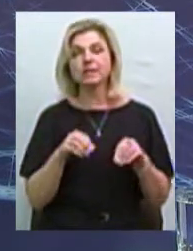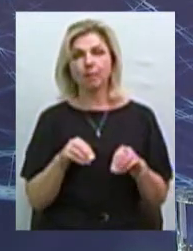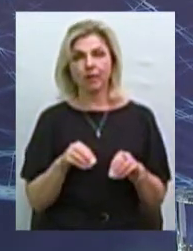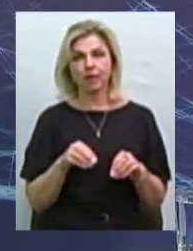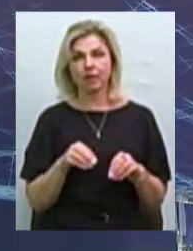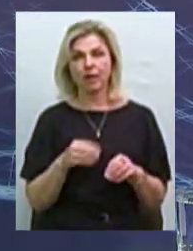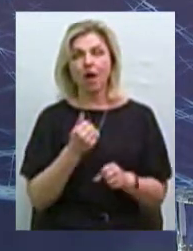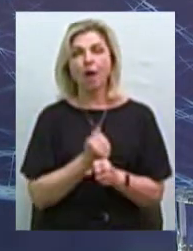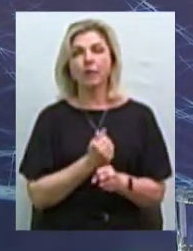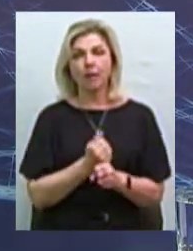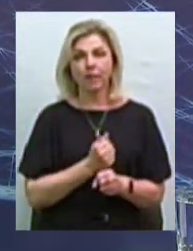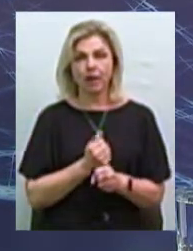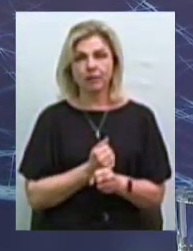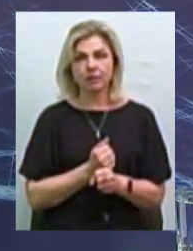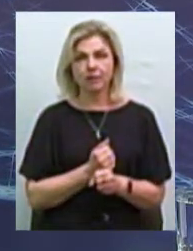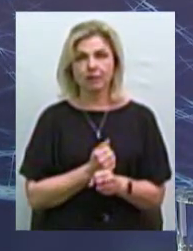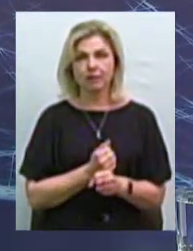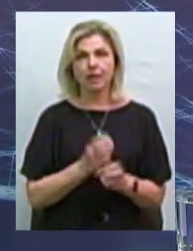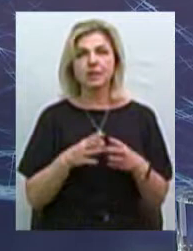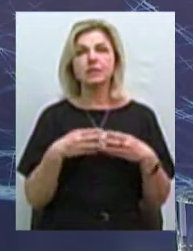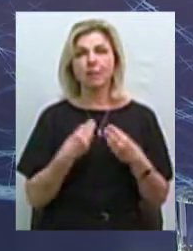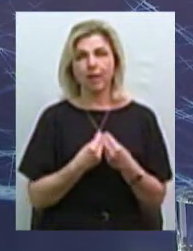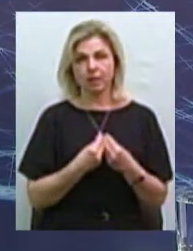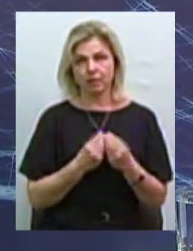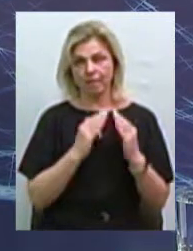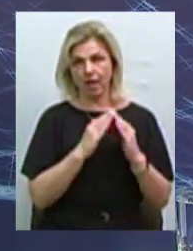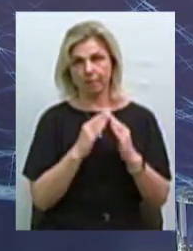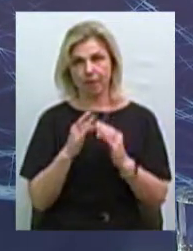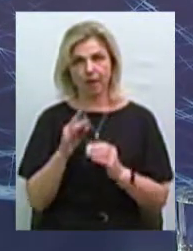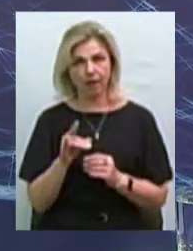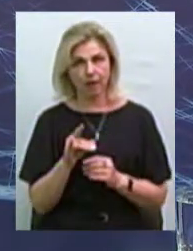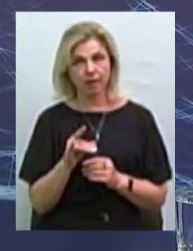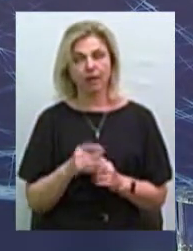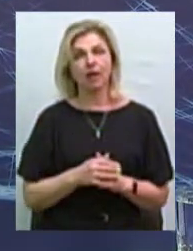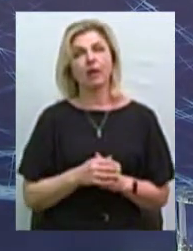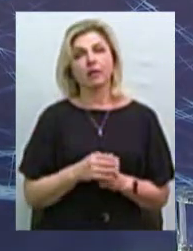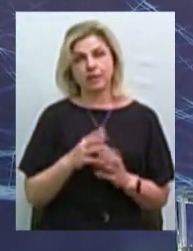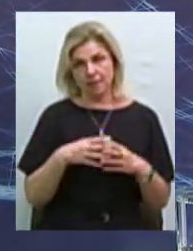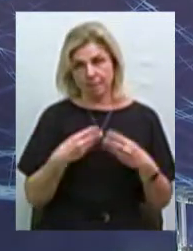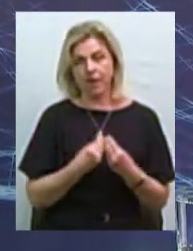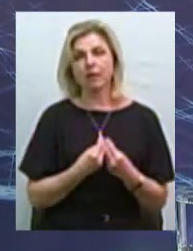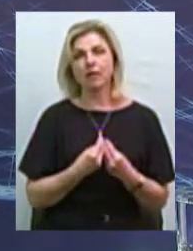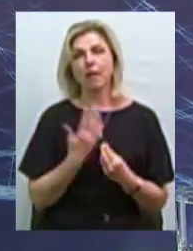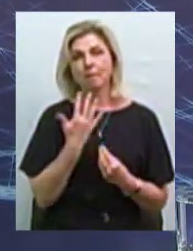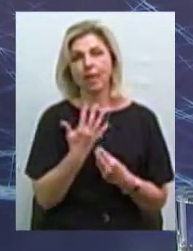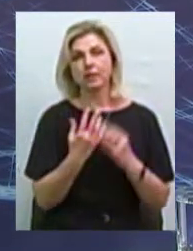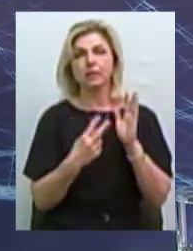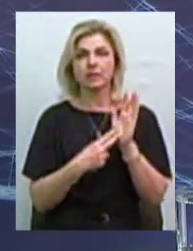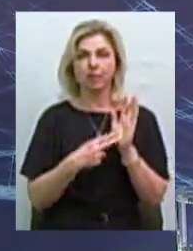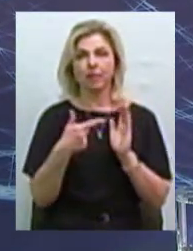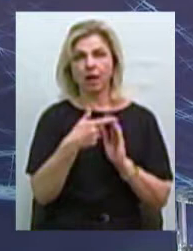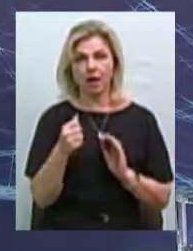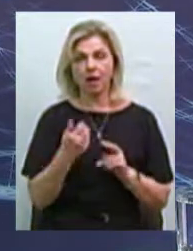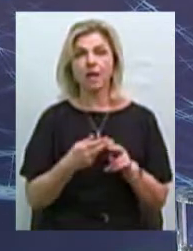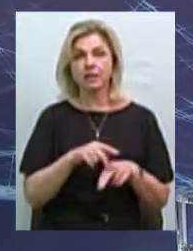обробляється сімейними фермерами. Тобто, сімейна ферма десь приблизно 5-7 гектарів, і